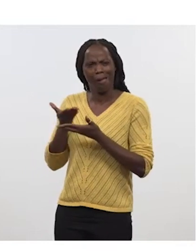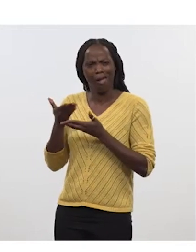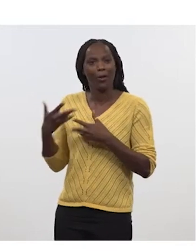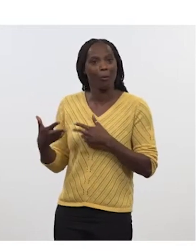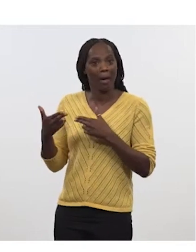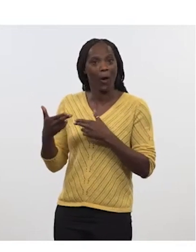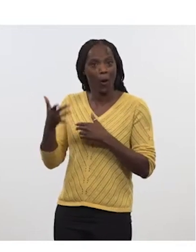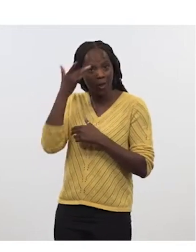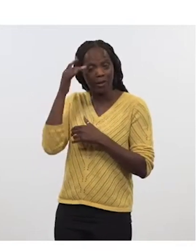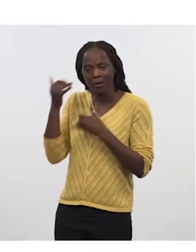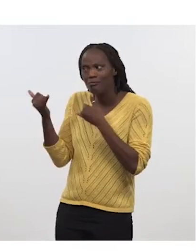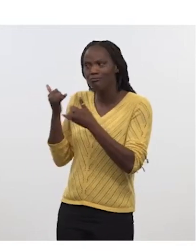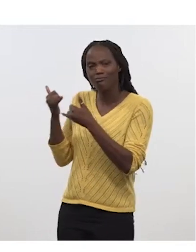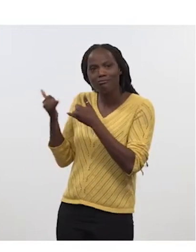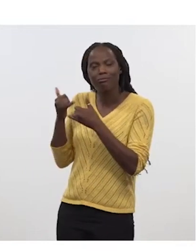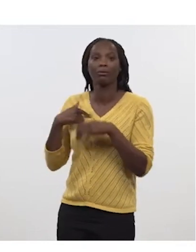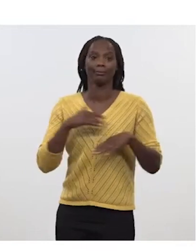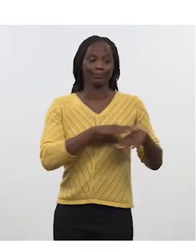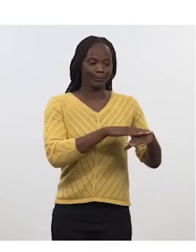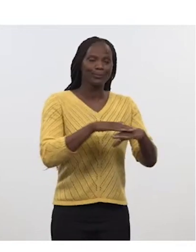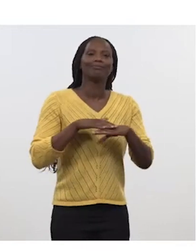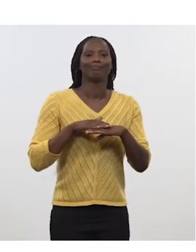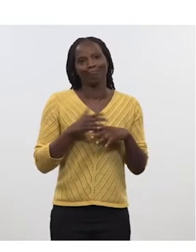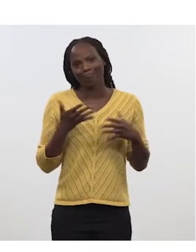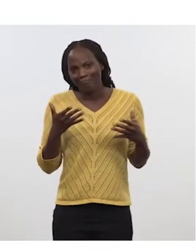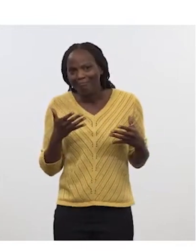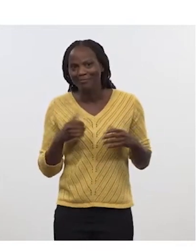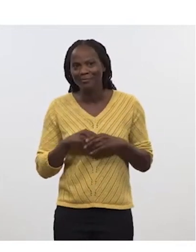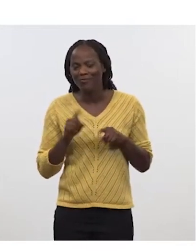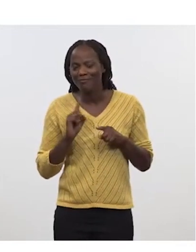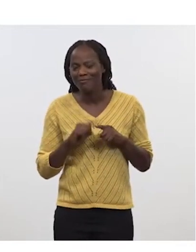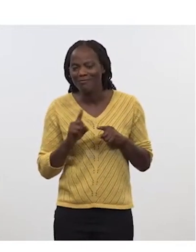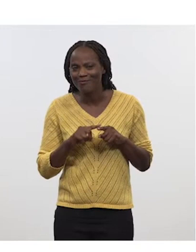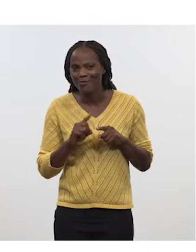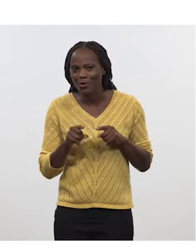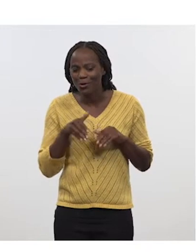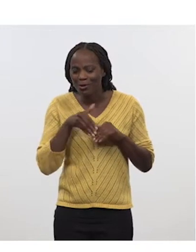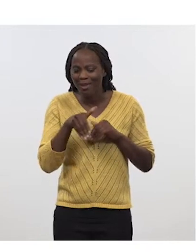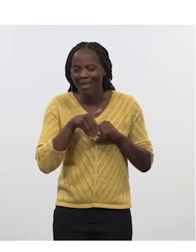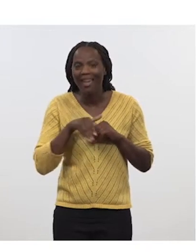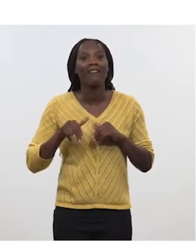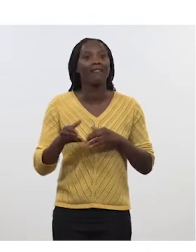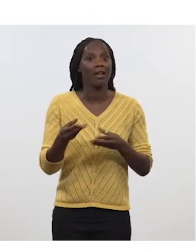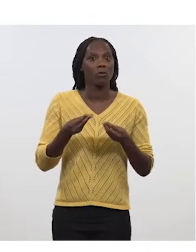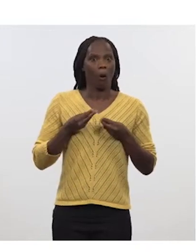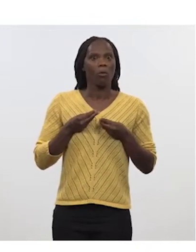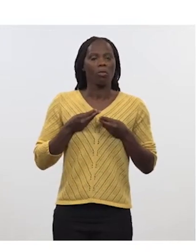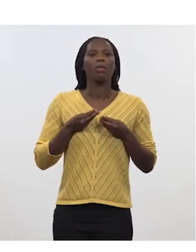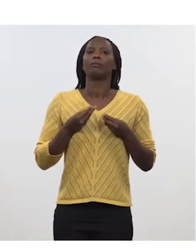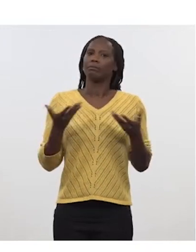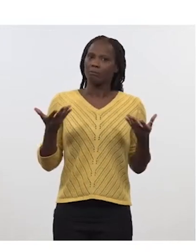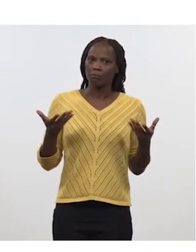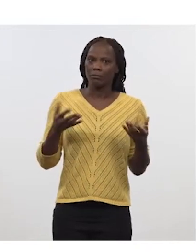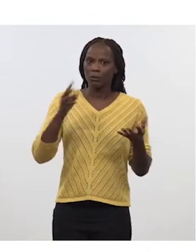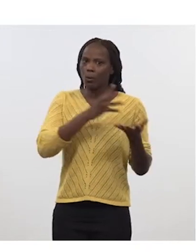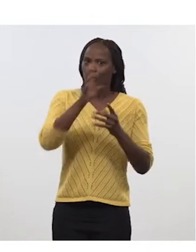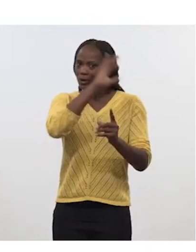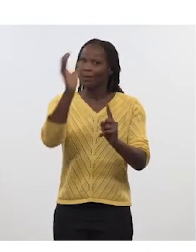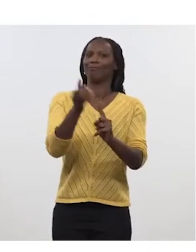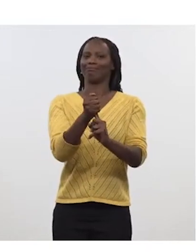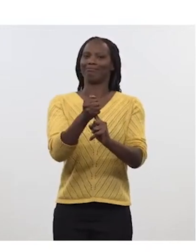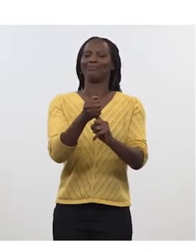Et au fond, permettez-moi de vous rappeler quelques ingrédients qui vont nous permettre justement de mener à bien ce projet